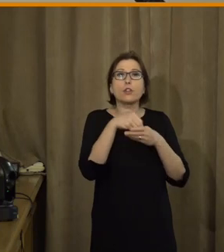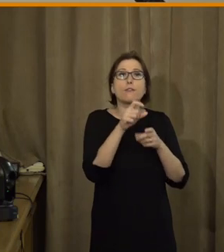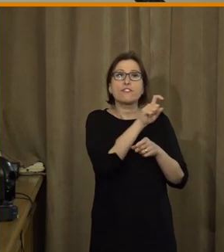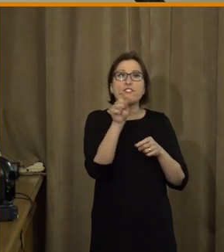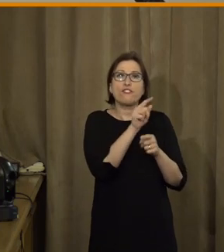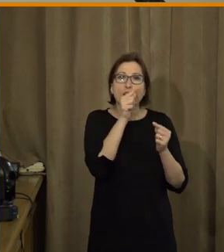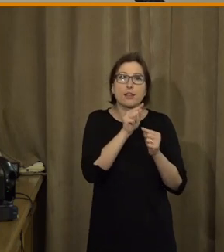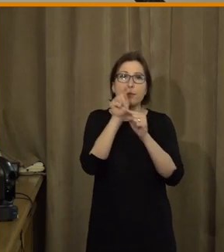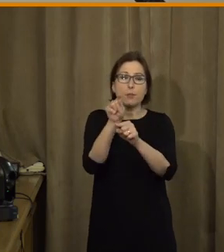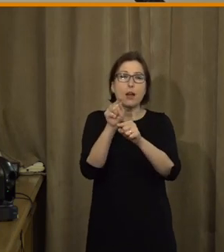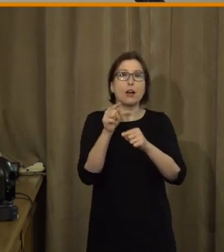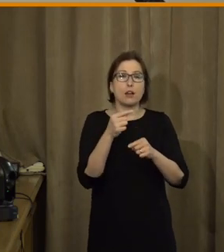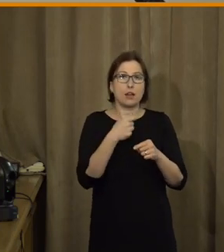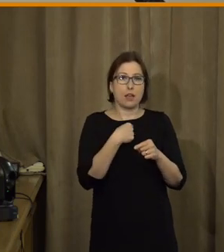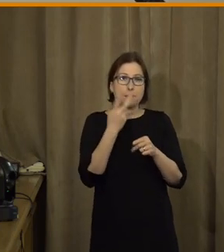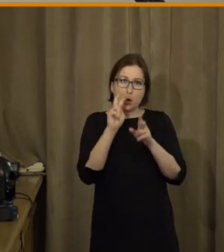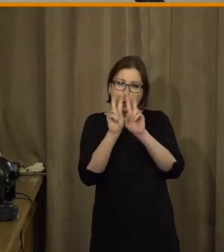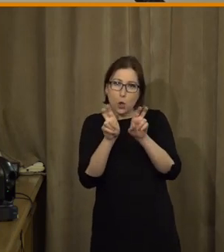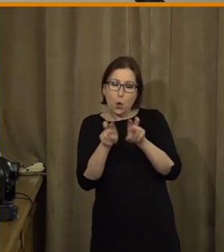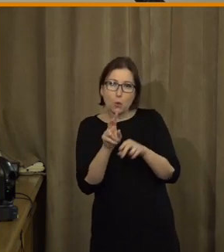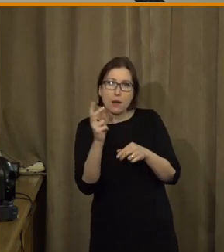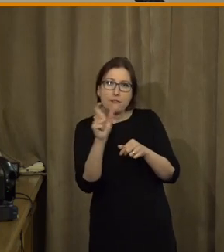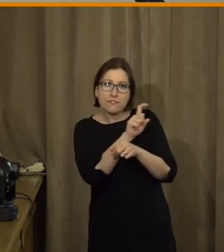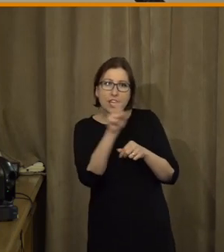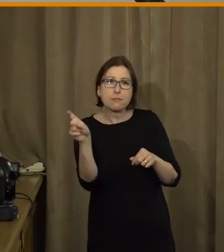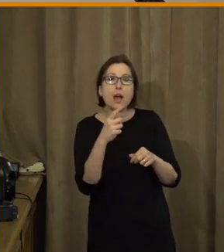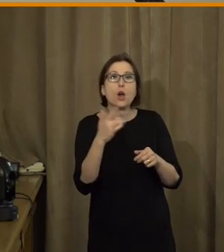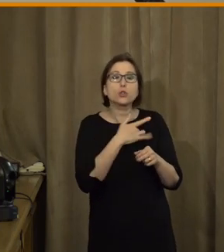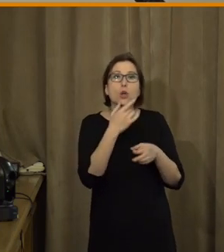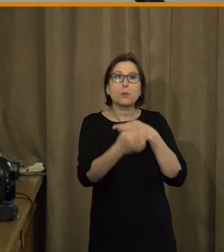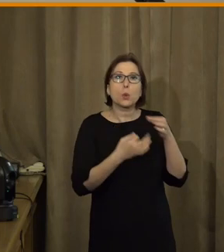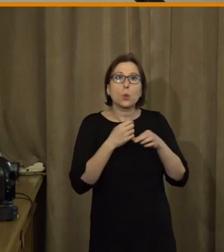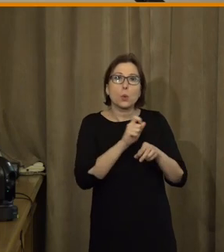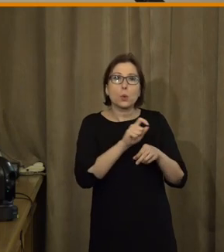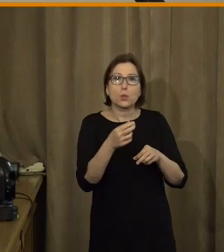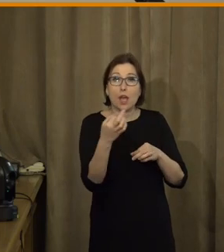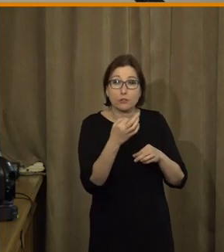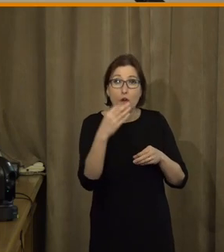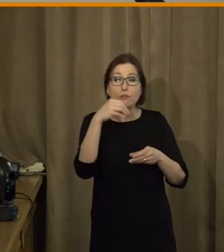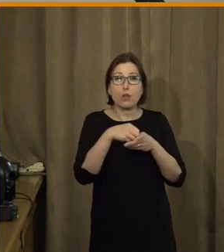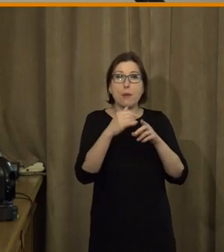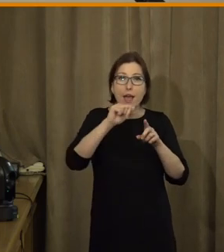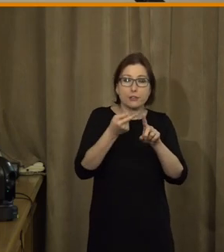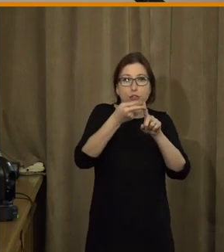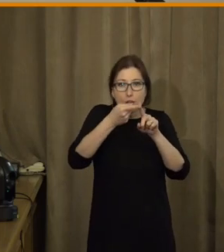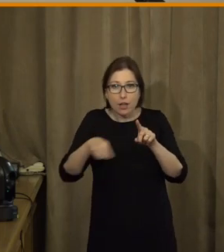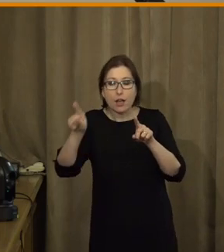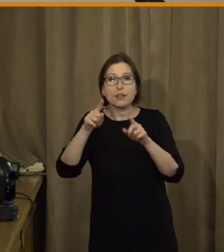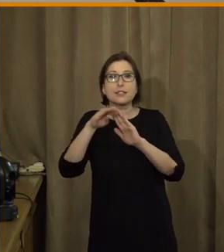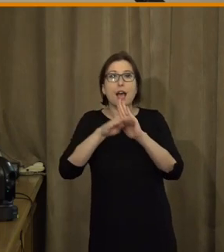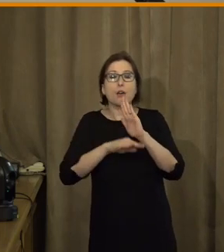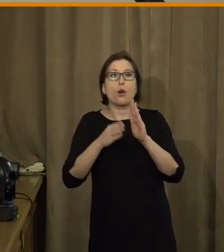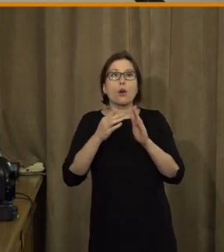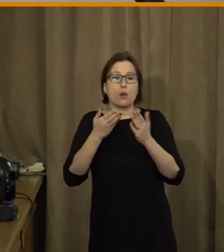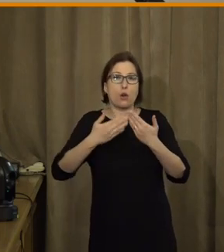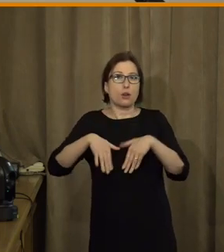firmu, kde teda jsem jako zkoumal, jak nakládají s osobními údaji, zjistil jsem, že tam je ještě odkaz na zákon o